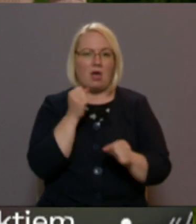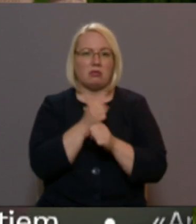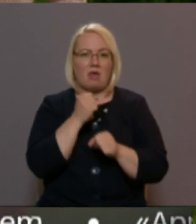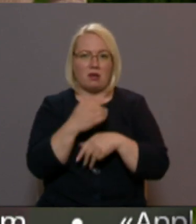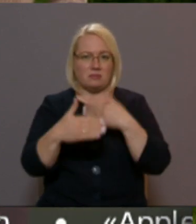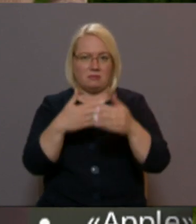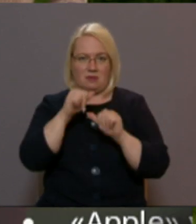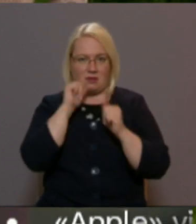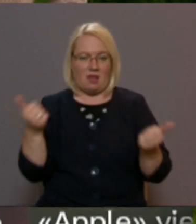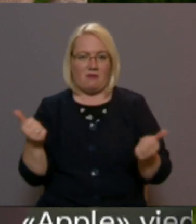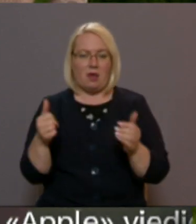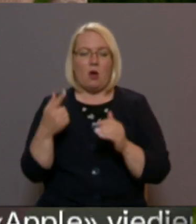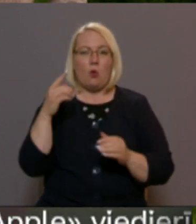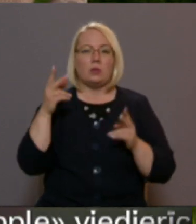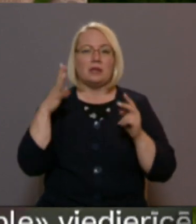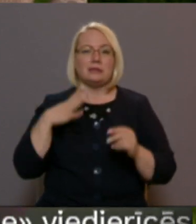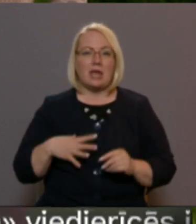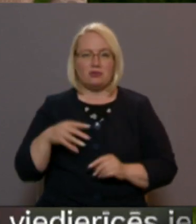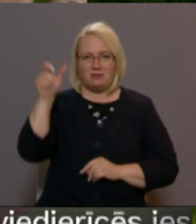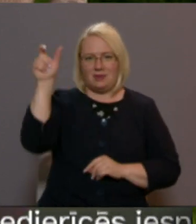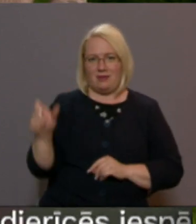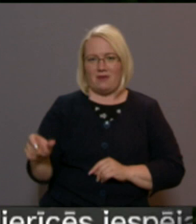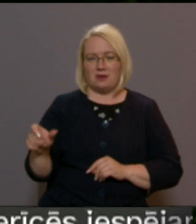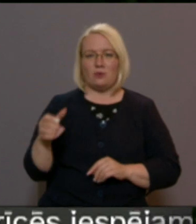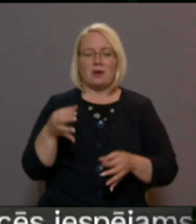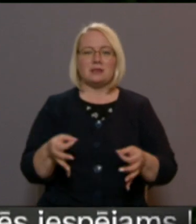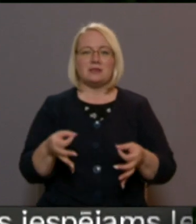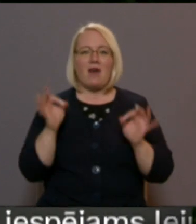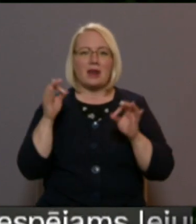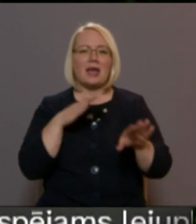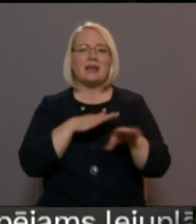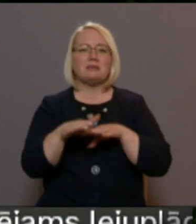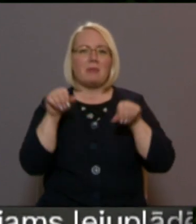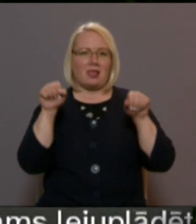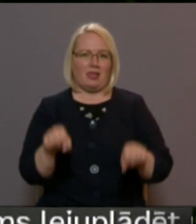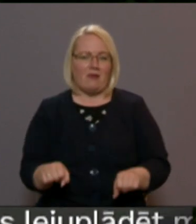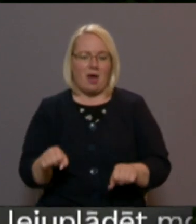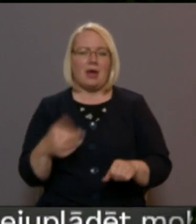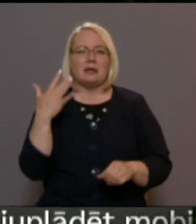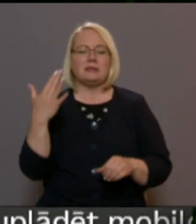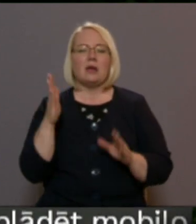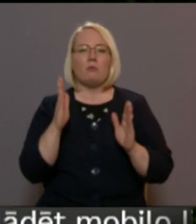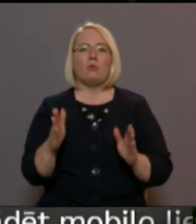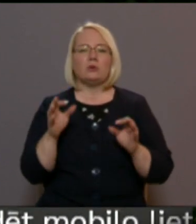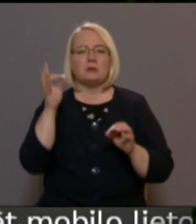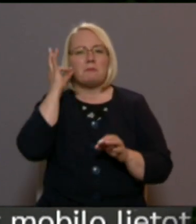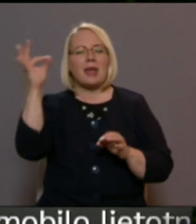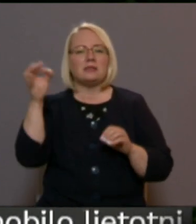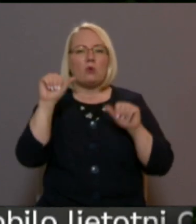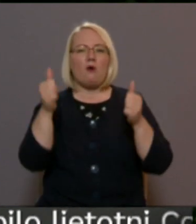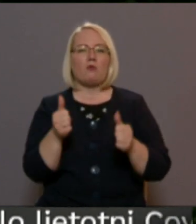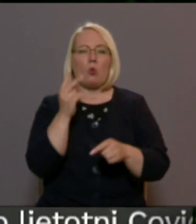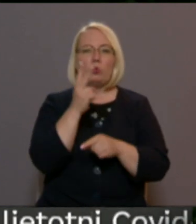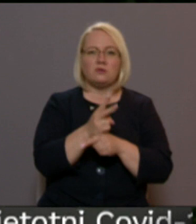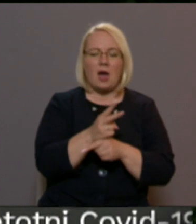jau iespējams darbs. Protams, ka vēlētājs cieši no nesaskaņām, svarīgi ir izpildvara. Cik precīzi tiks formulēti uzdauma izpildvarai un cik izpildvara